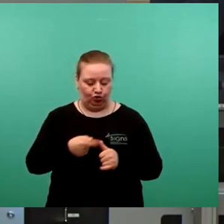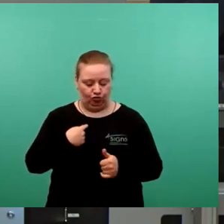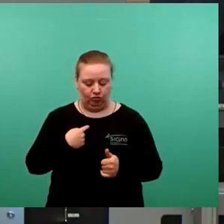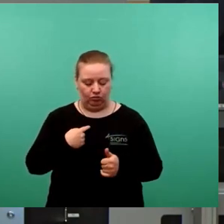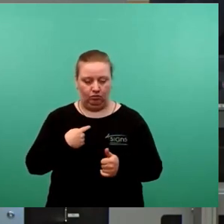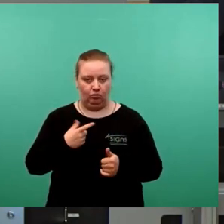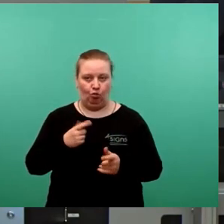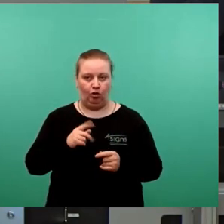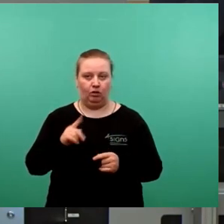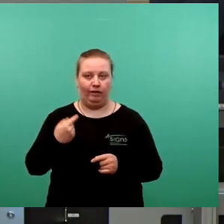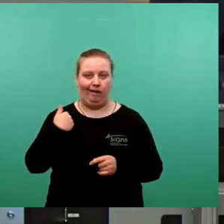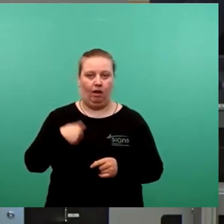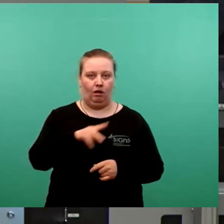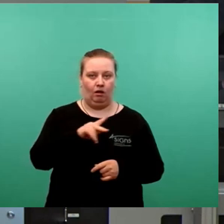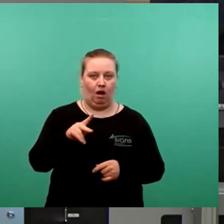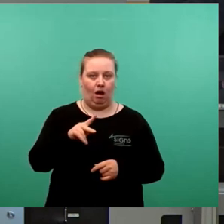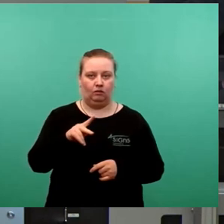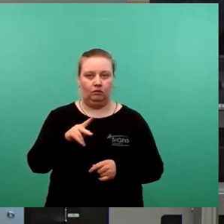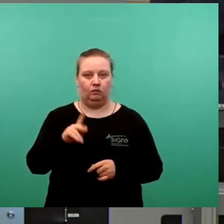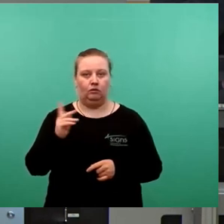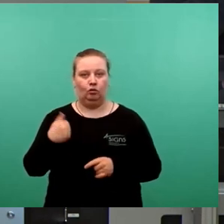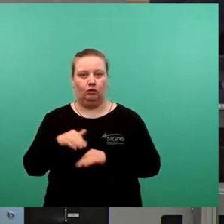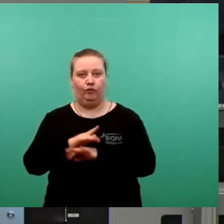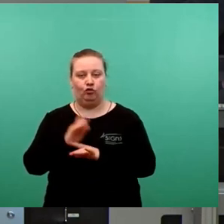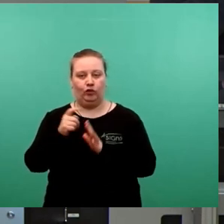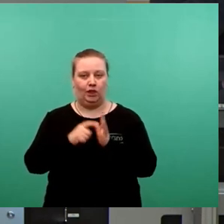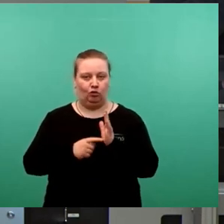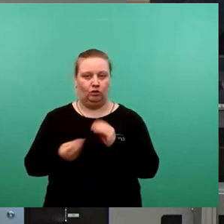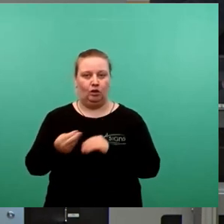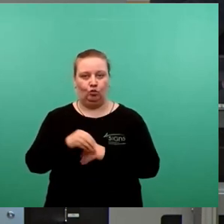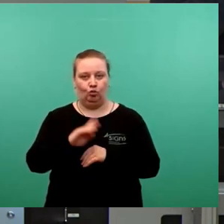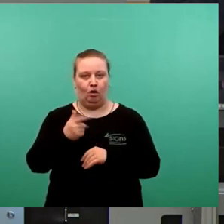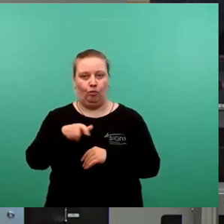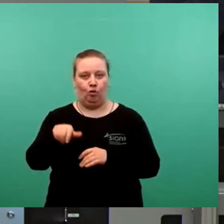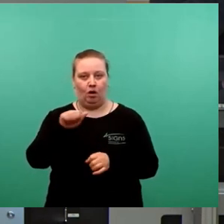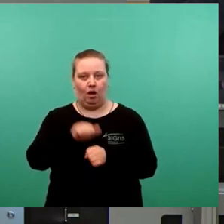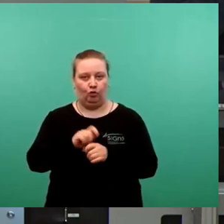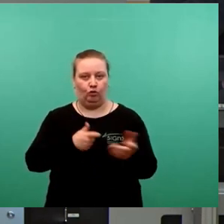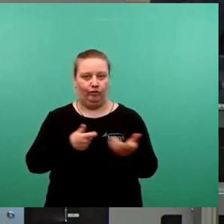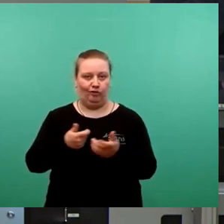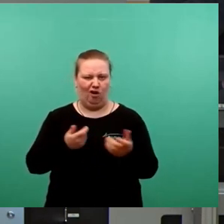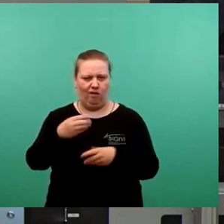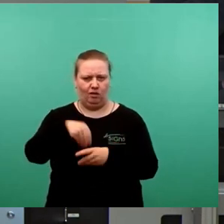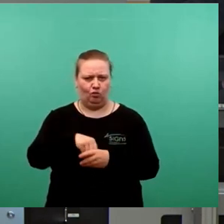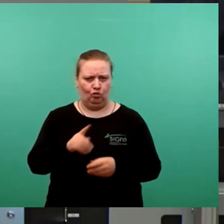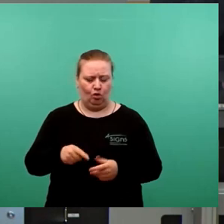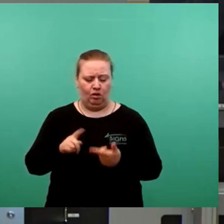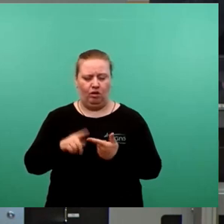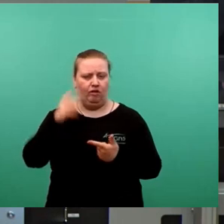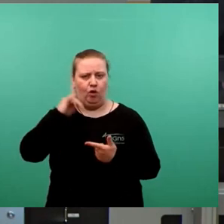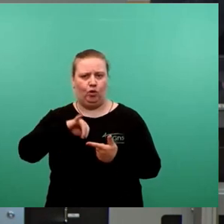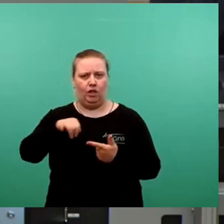künftig, Karten, neben Wirtschaft und Digitalisierung und Bürgeramt und Feuerwehr kümmern soll. Frau Jenischen